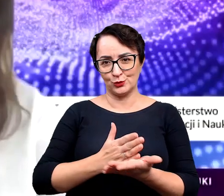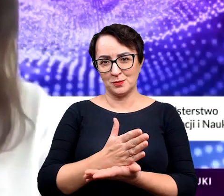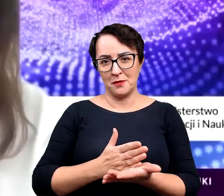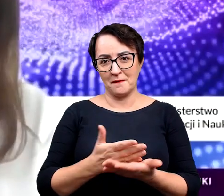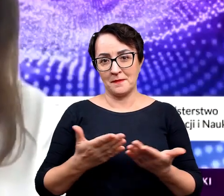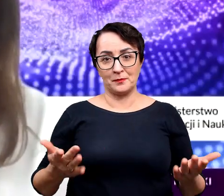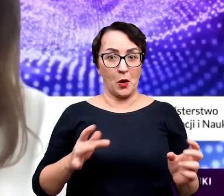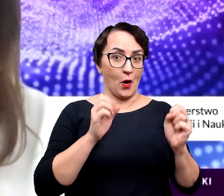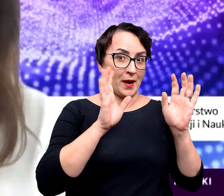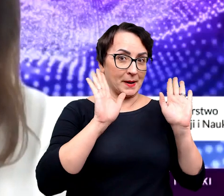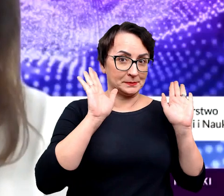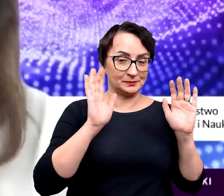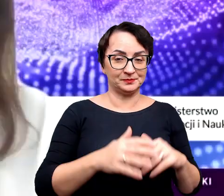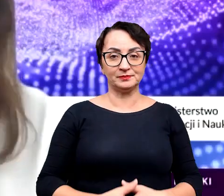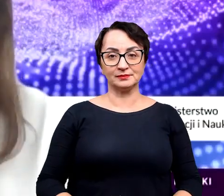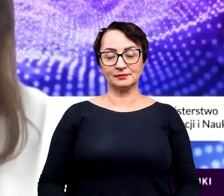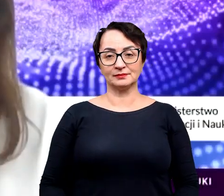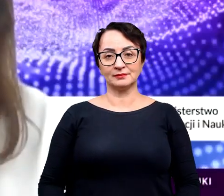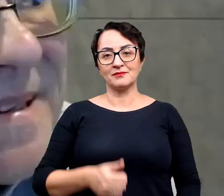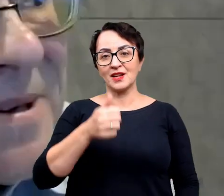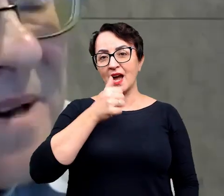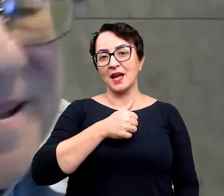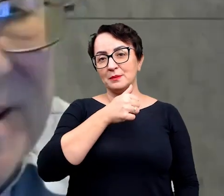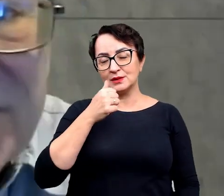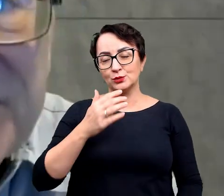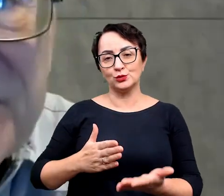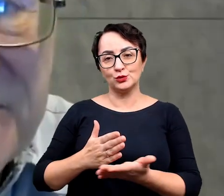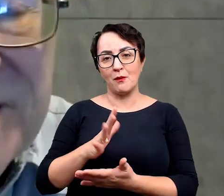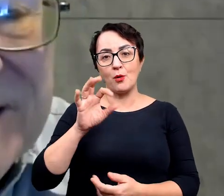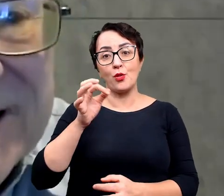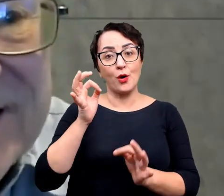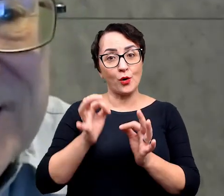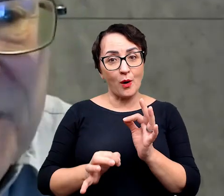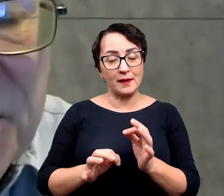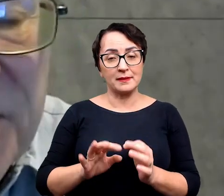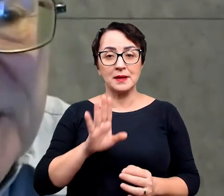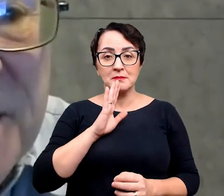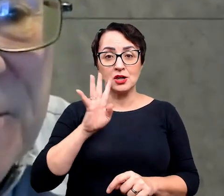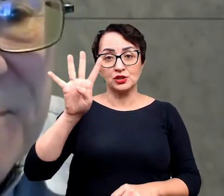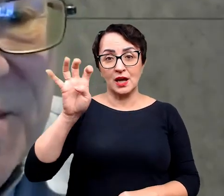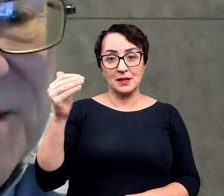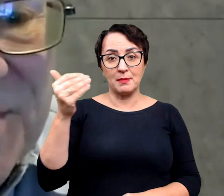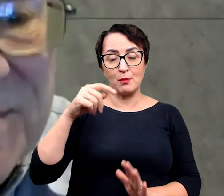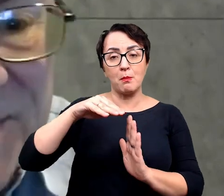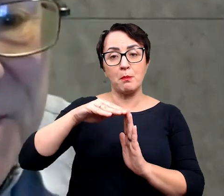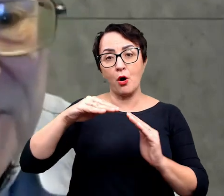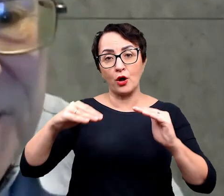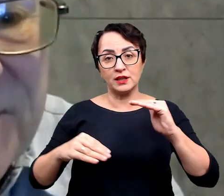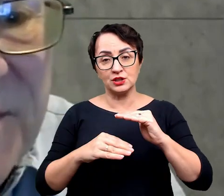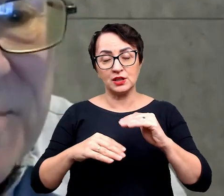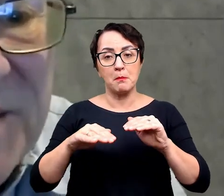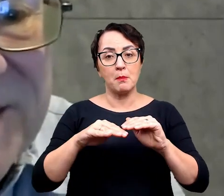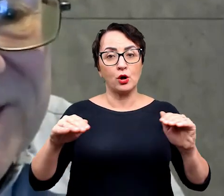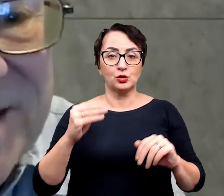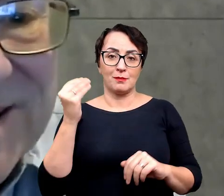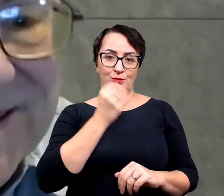tajemnica służbowa, bo dokładnie to występuje chyba 400 metrów poniżej poziomu morza, bo